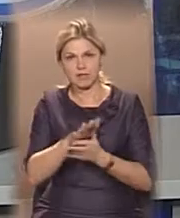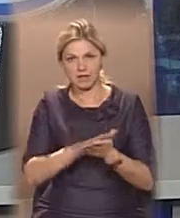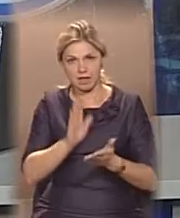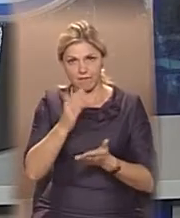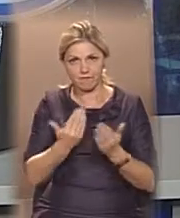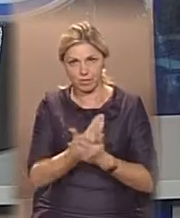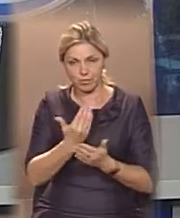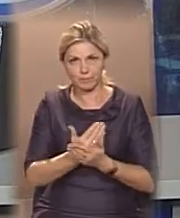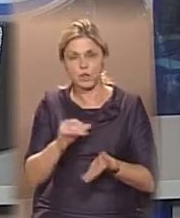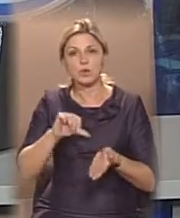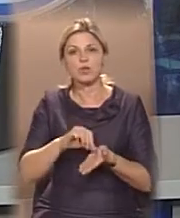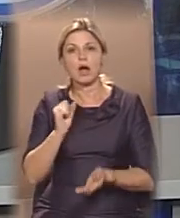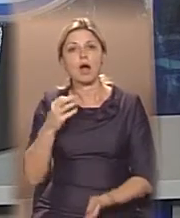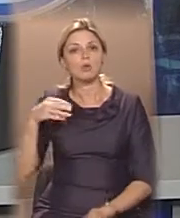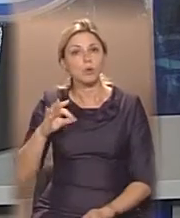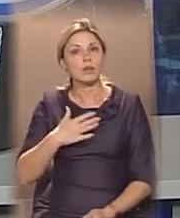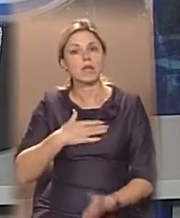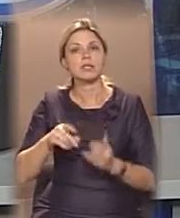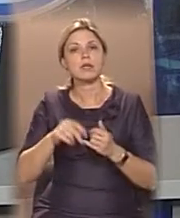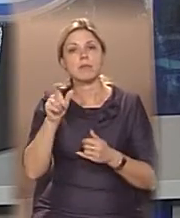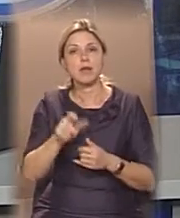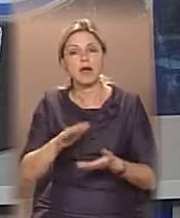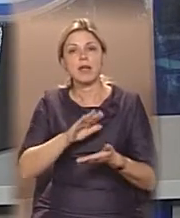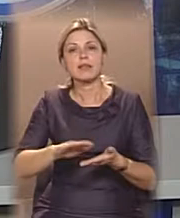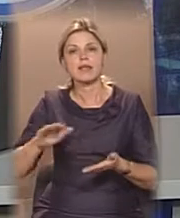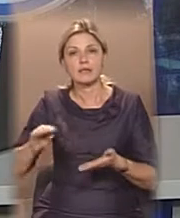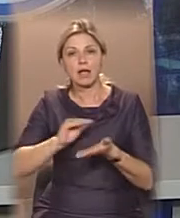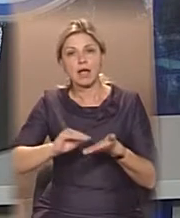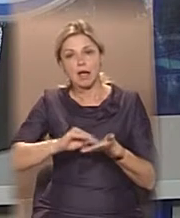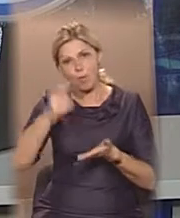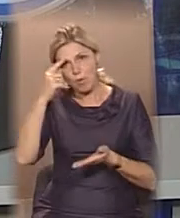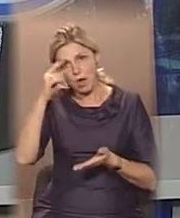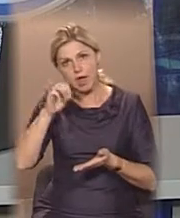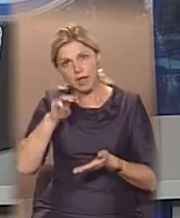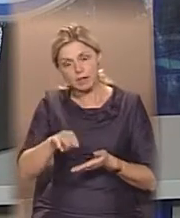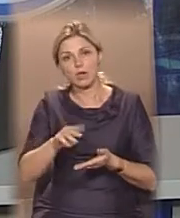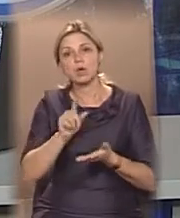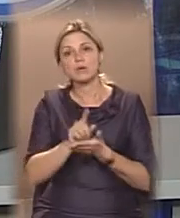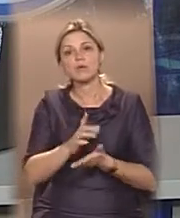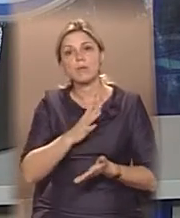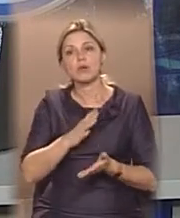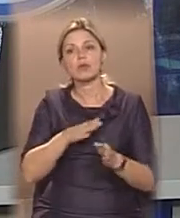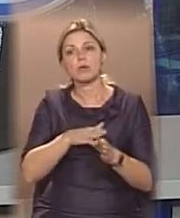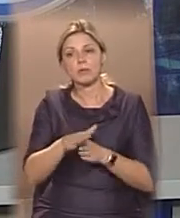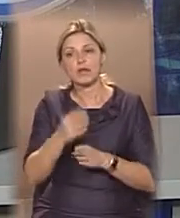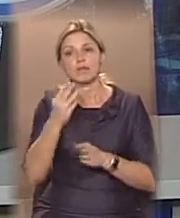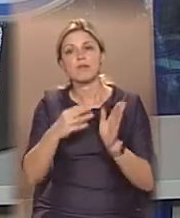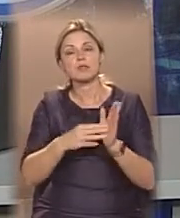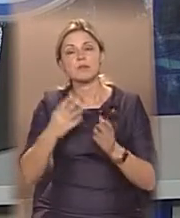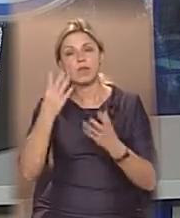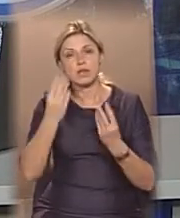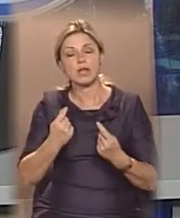Учасник АТО «Наш земляк» дитячий поет Олексій Кваша сьогодні мав би відзначити свій 38-й день народження.